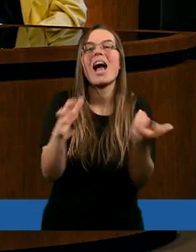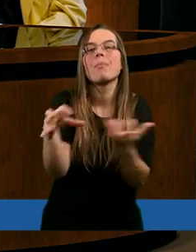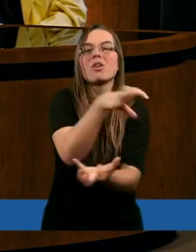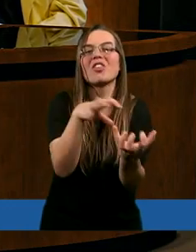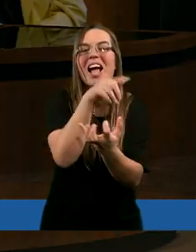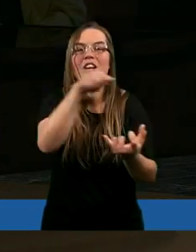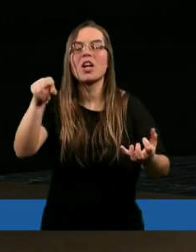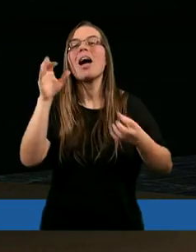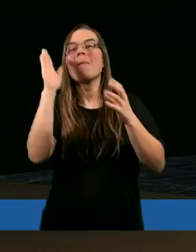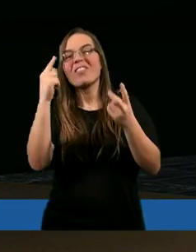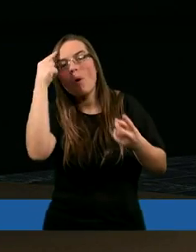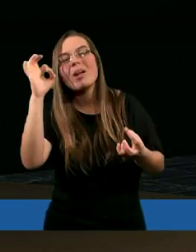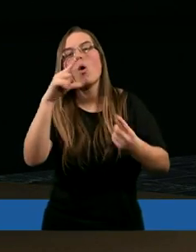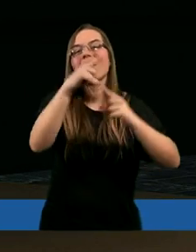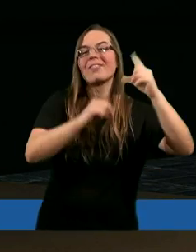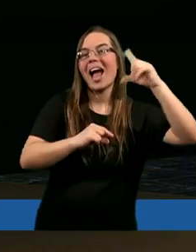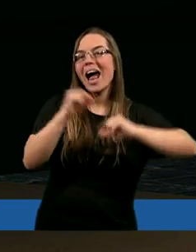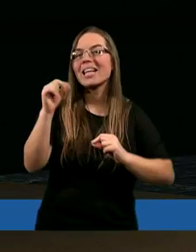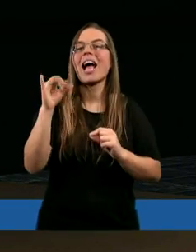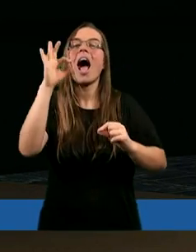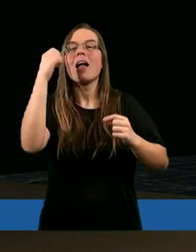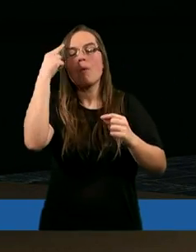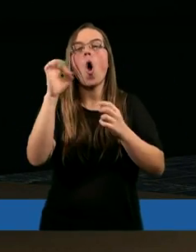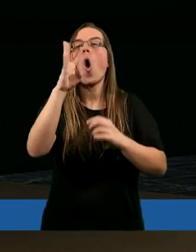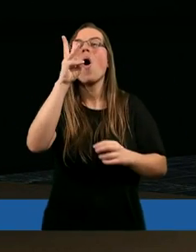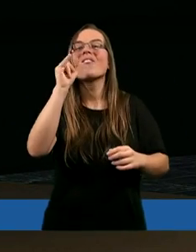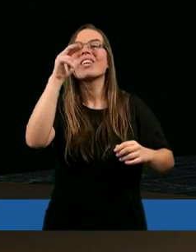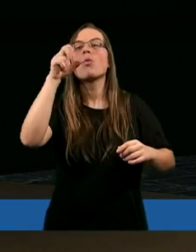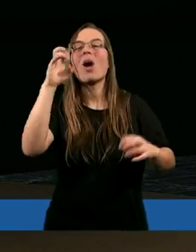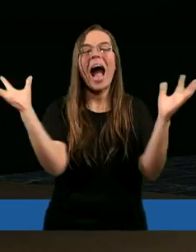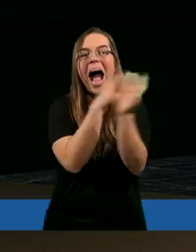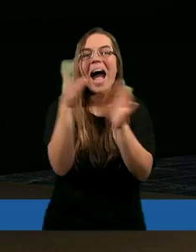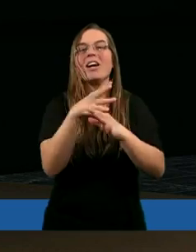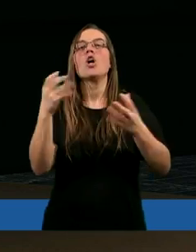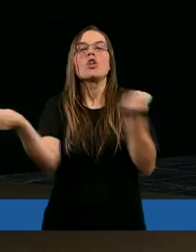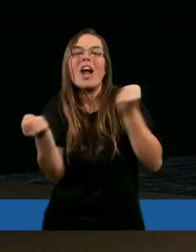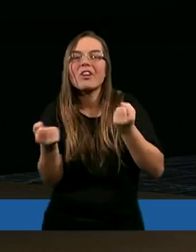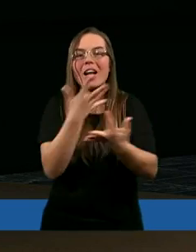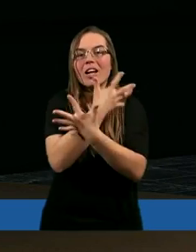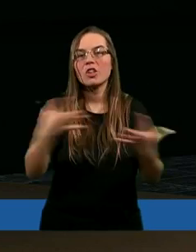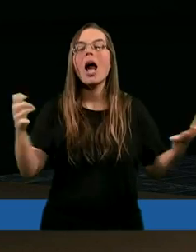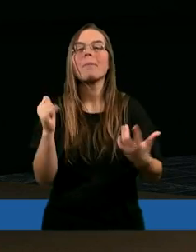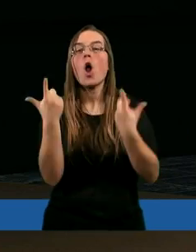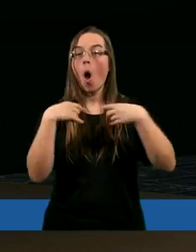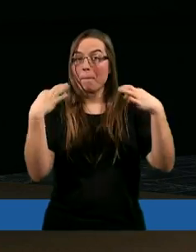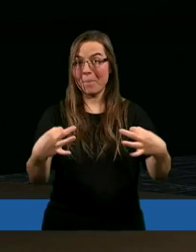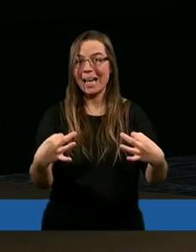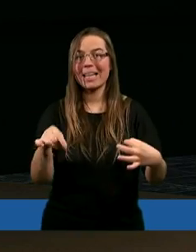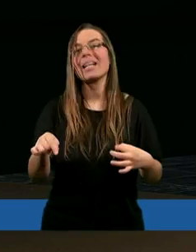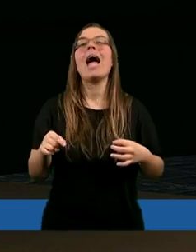wspomniał o gwiazdach, wspomniał o wichurach, o trzęsieniach ziemi i obecnie,